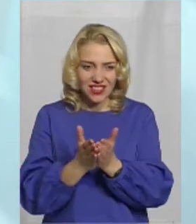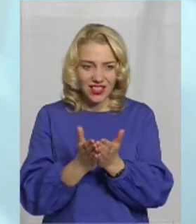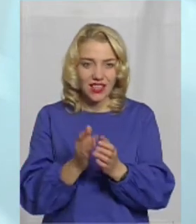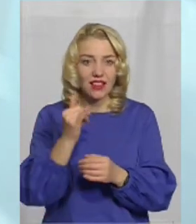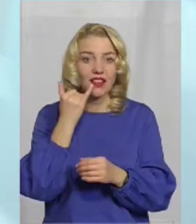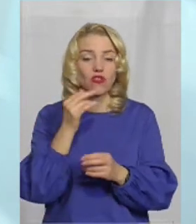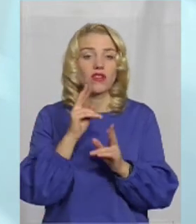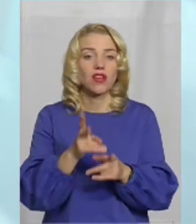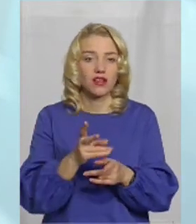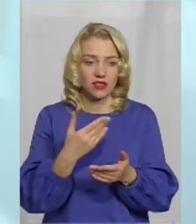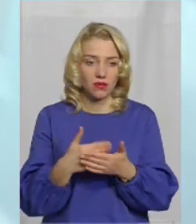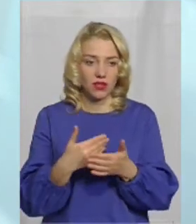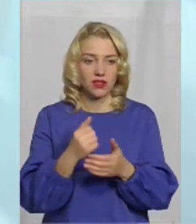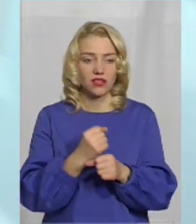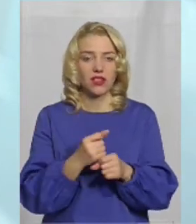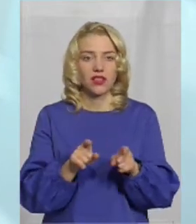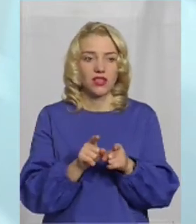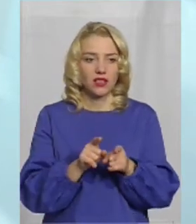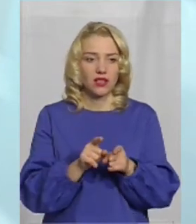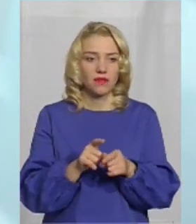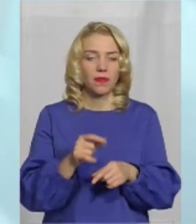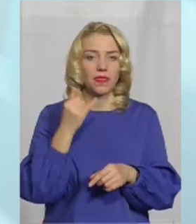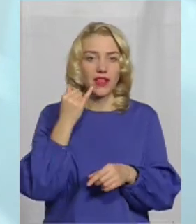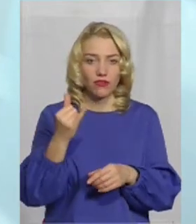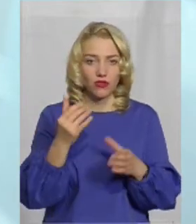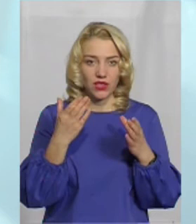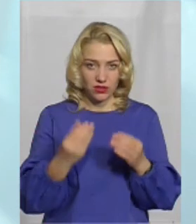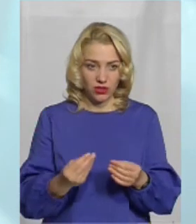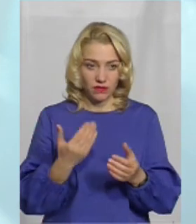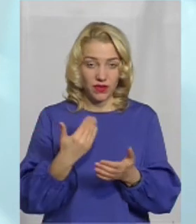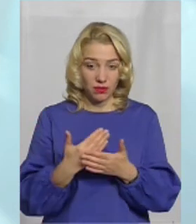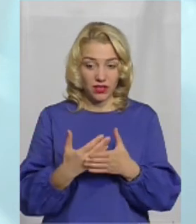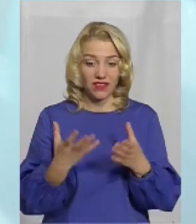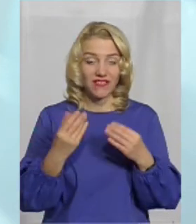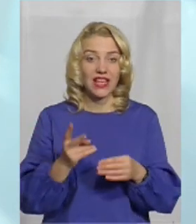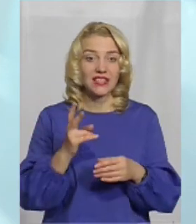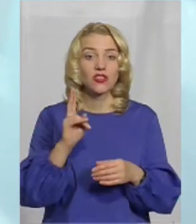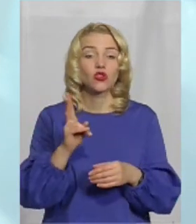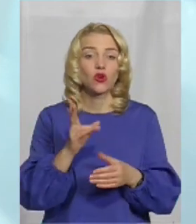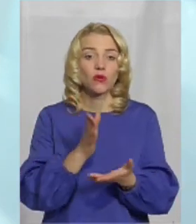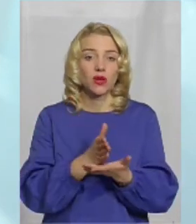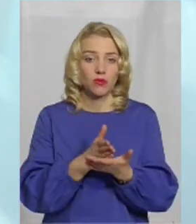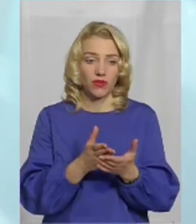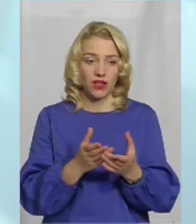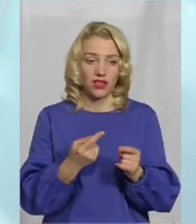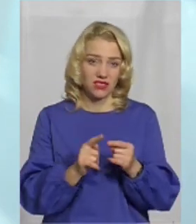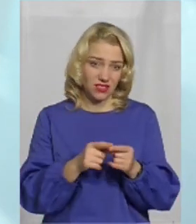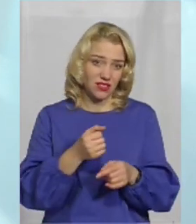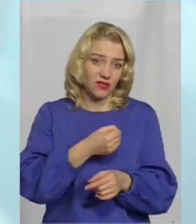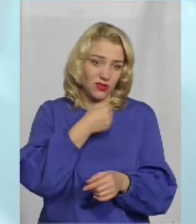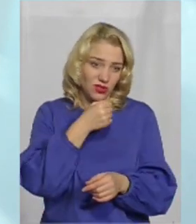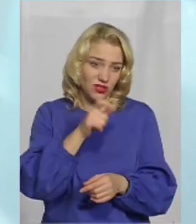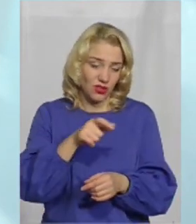злодії діяли, діяли таким чином, що телефонували вдень, і вони розуміли, що вдень вдома перебувають, як правило, особи